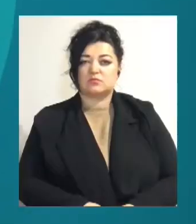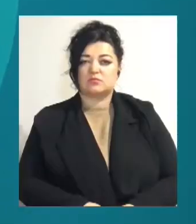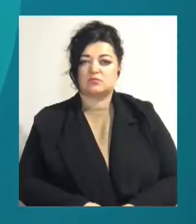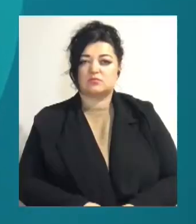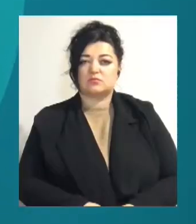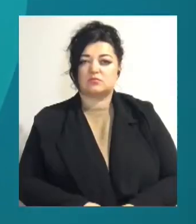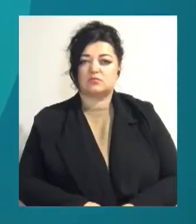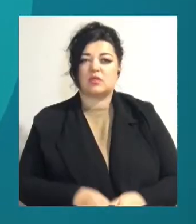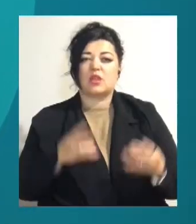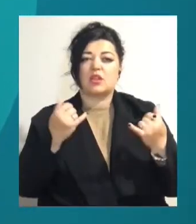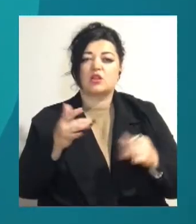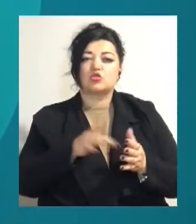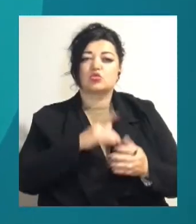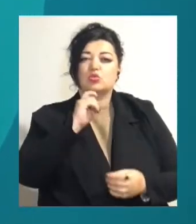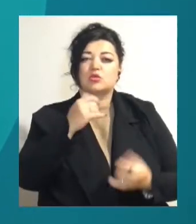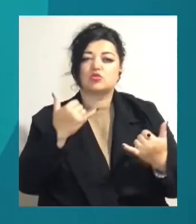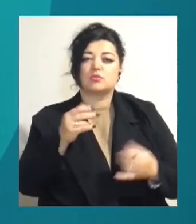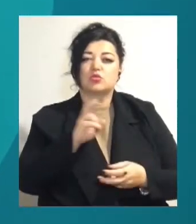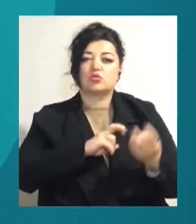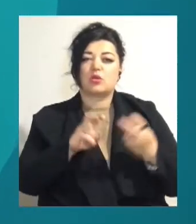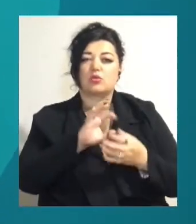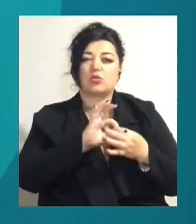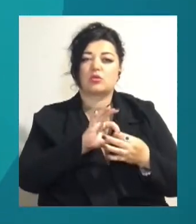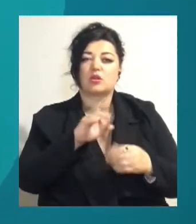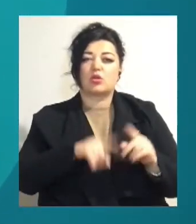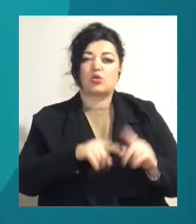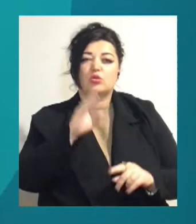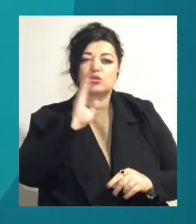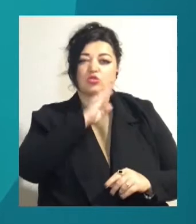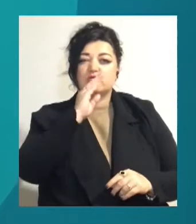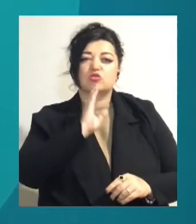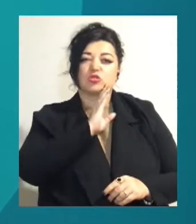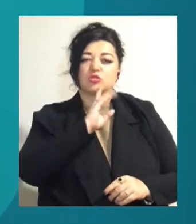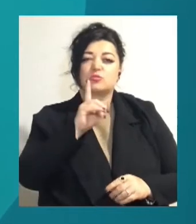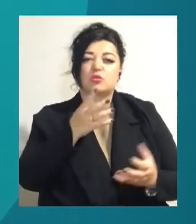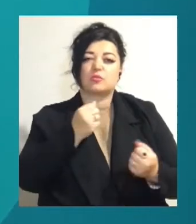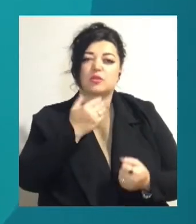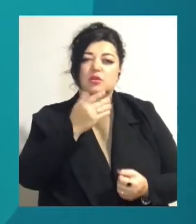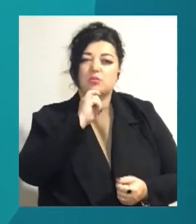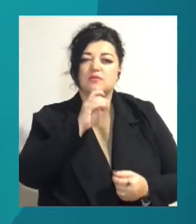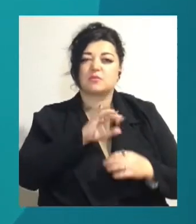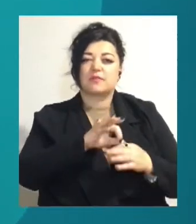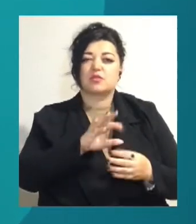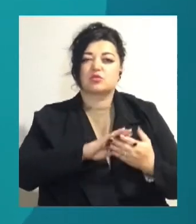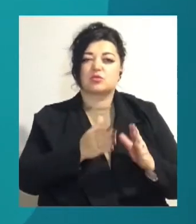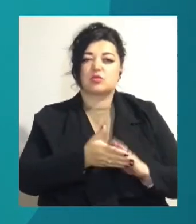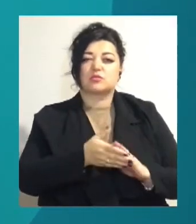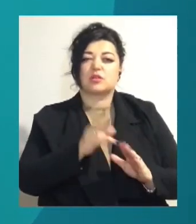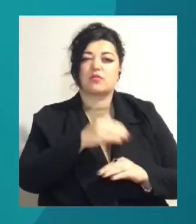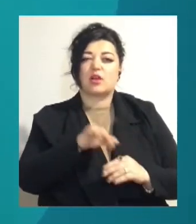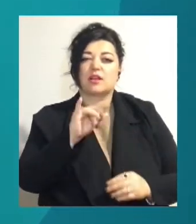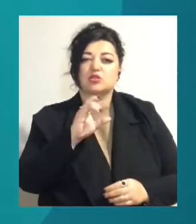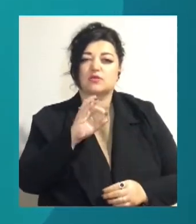Наразі журналісти Суспільного шукають контакти родичів жінки, аби отримати їхні коментарі, з приводу ситуації. На вулиці Різовській, 33,